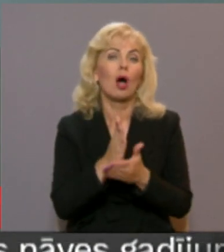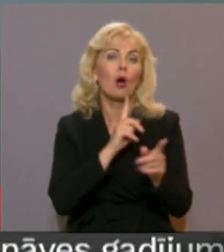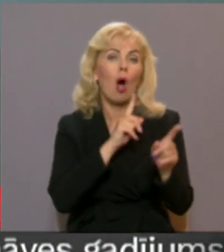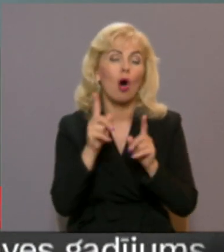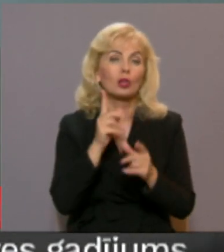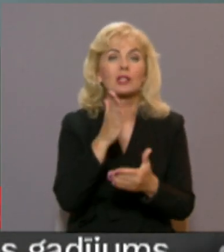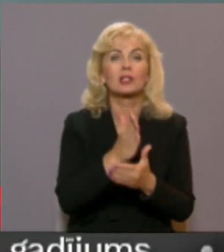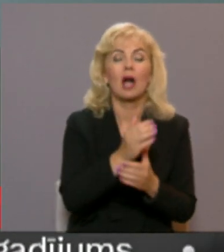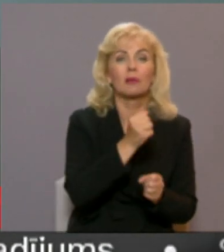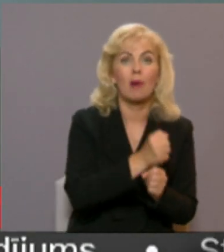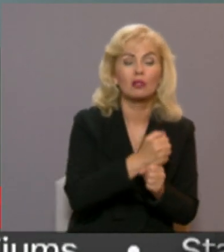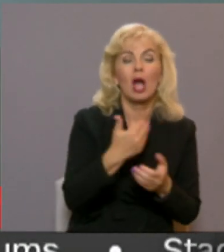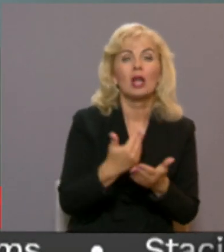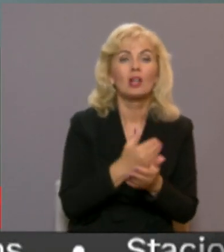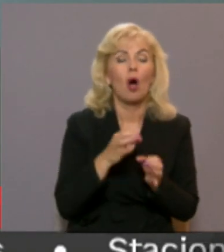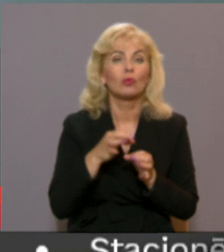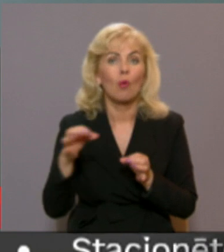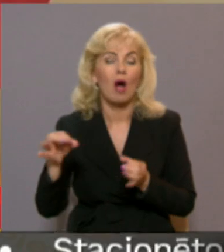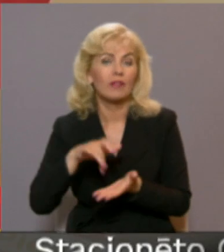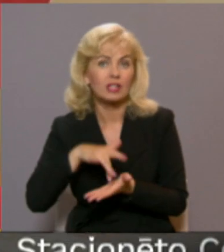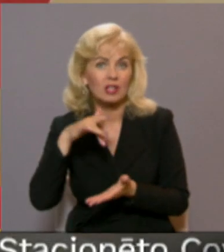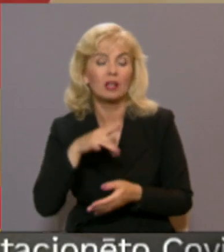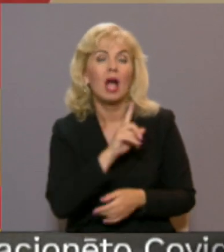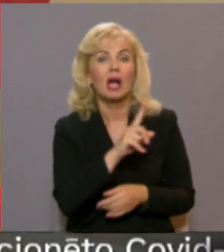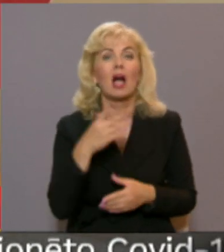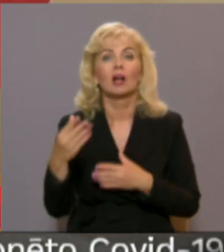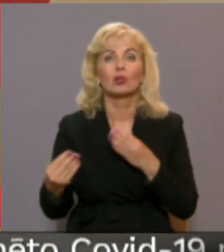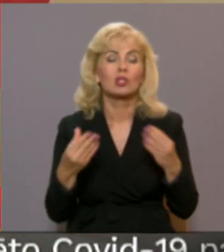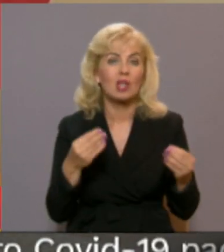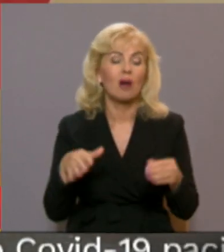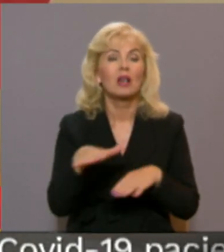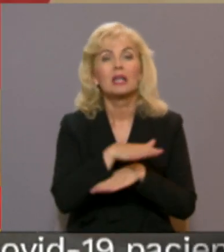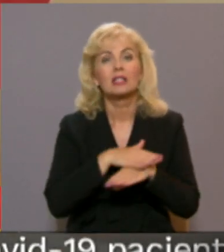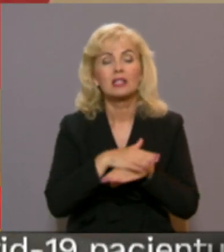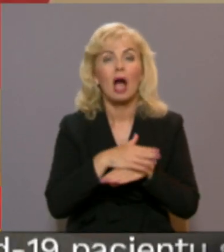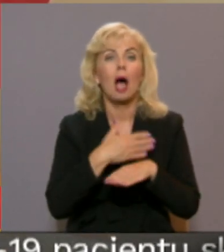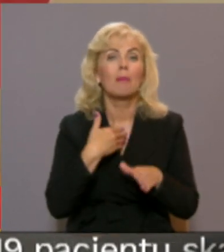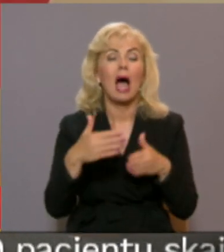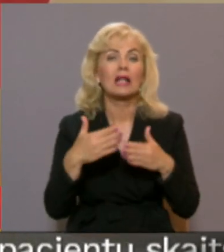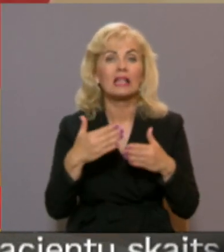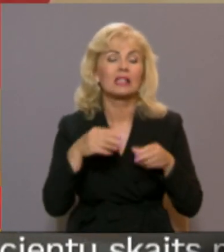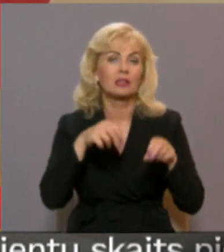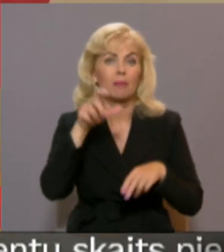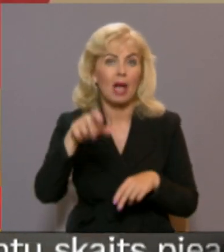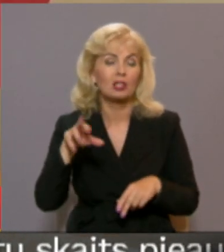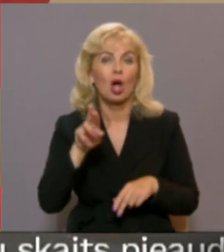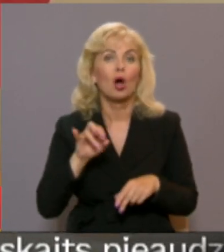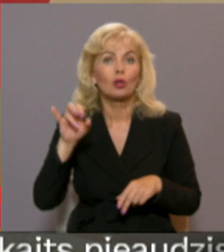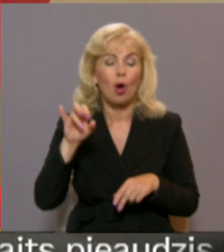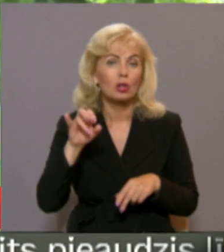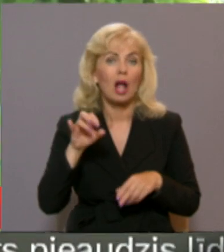pagastiem un jauno novada centru. Katrē būšot arī savs sabiedrisko attiecības speciālists un rundālnieki jau vakants